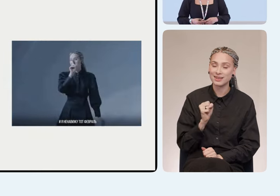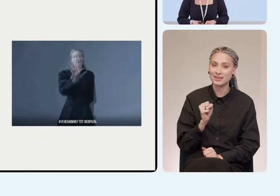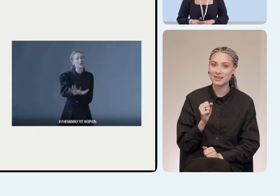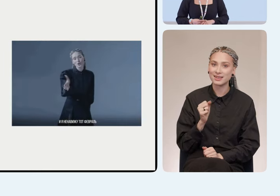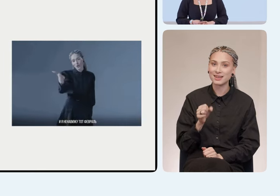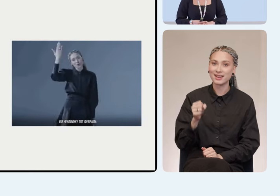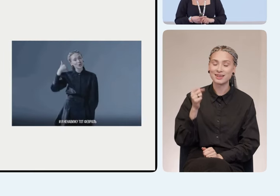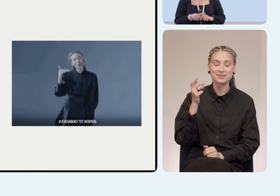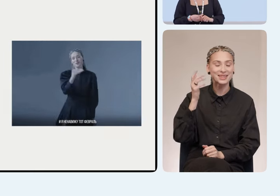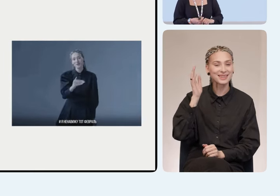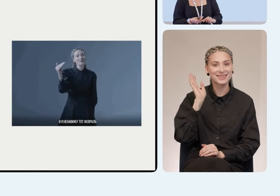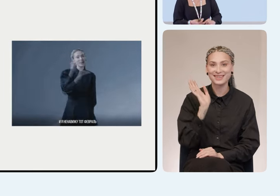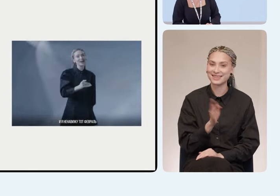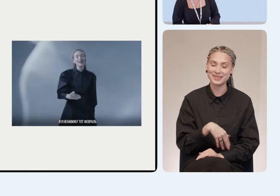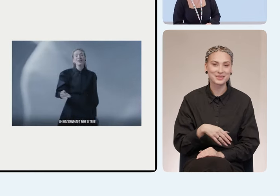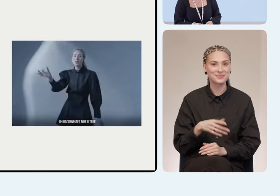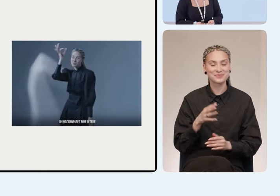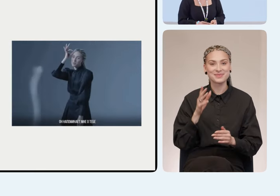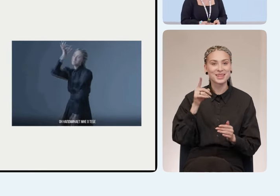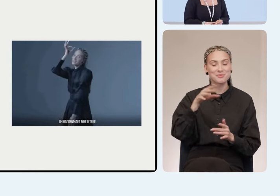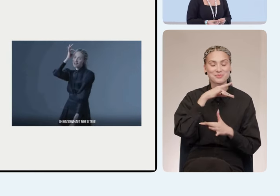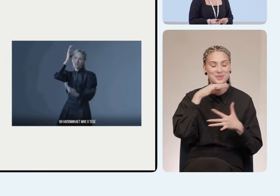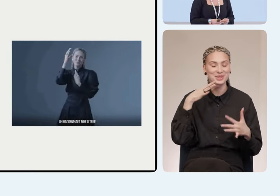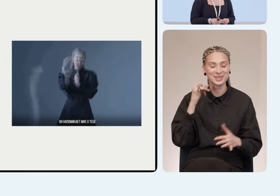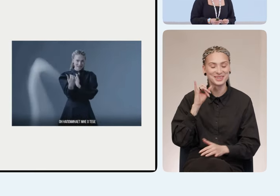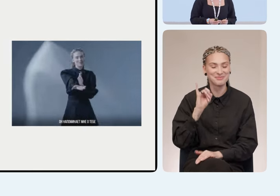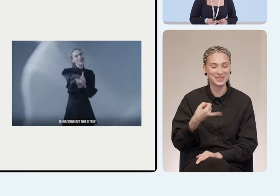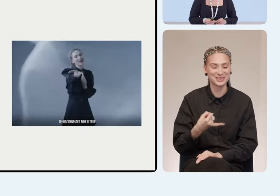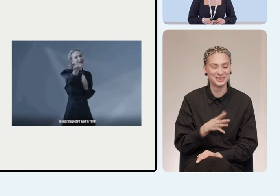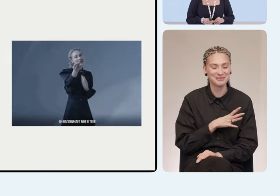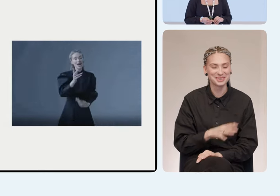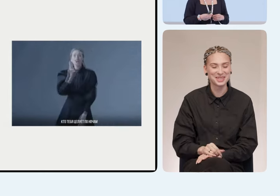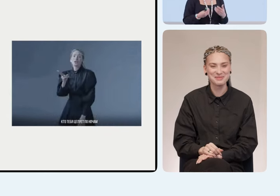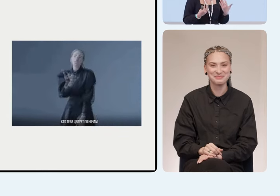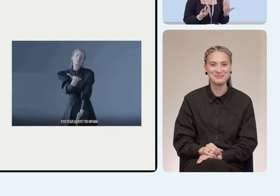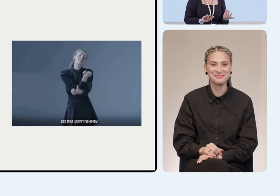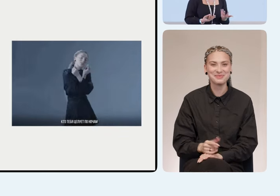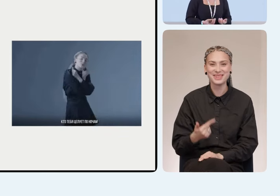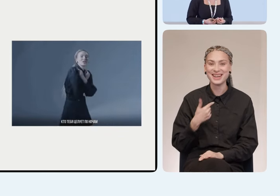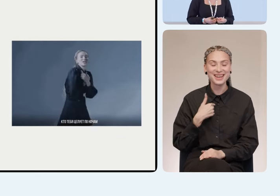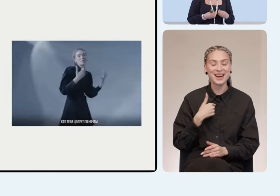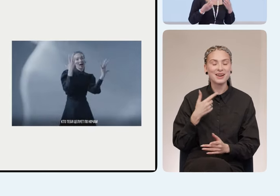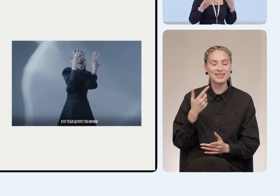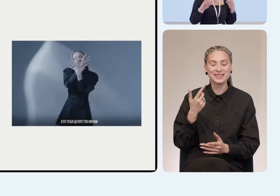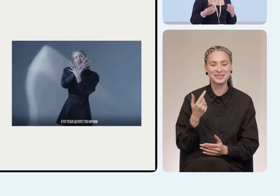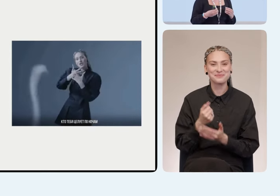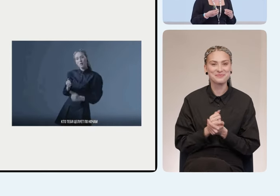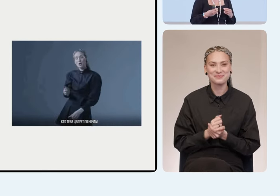Гаязов Брадерс, двойное дно. Вот. Я очень недооценила